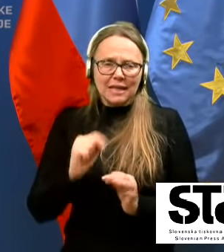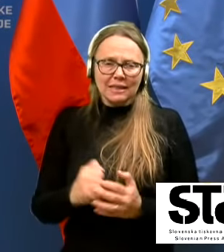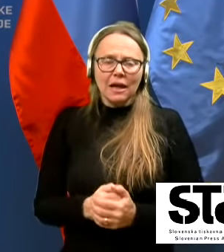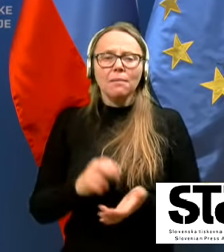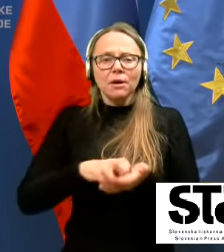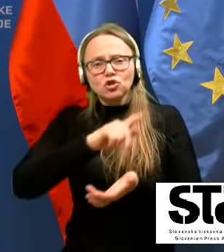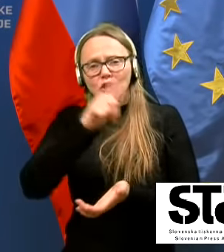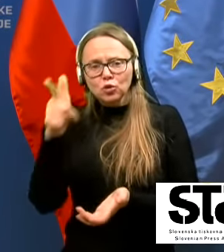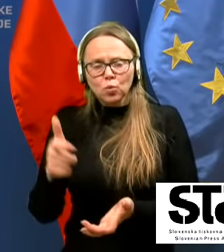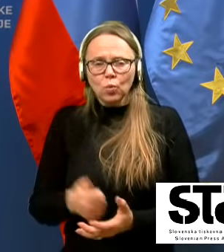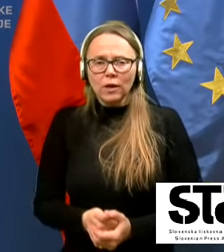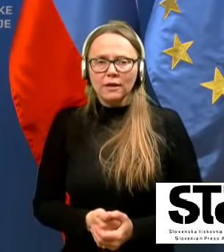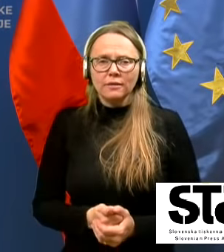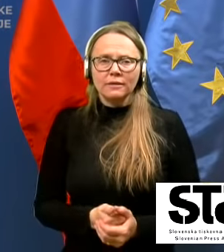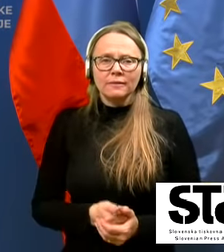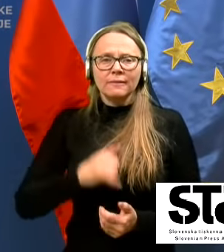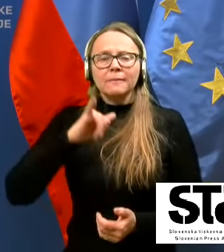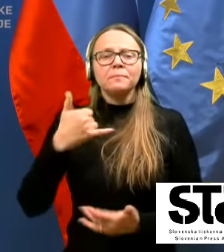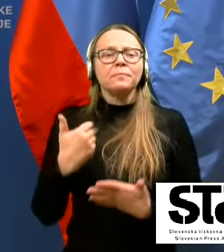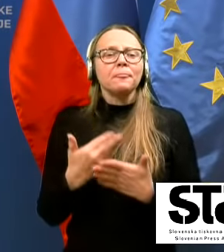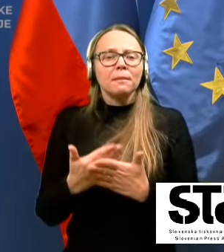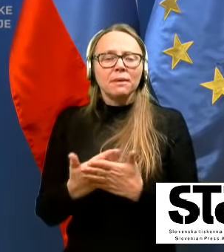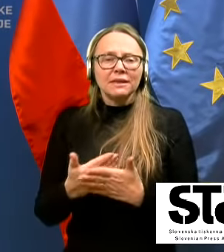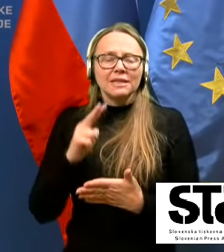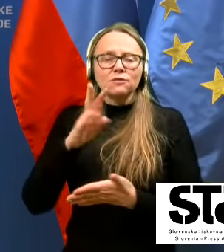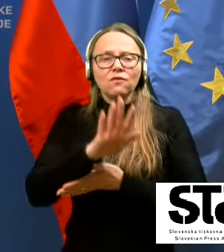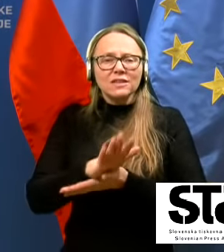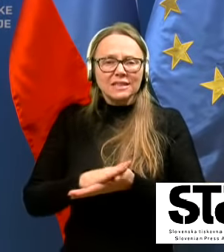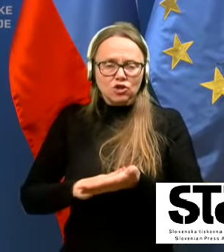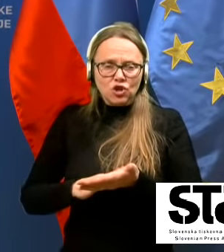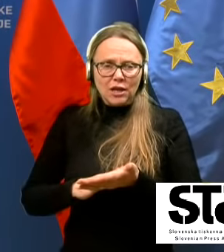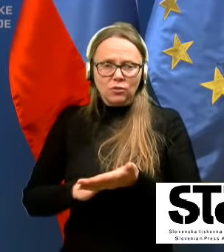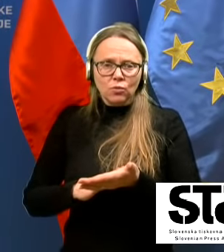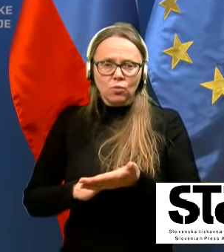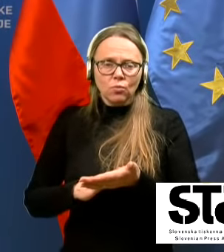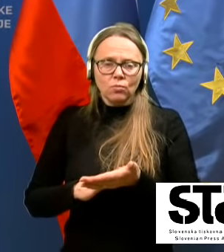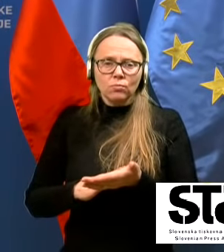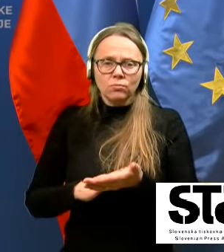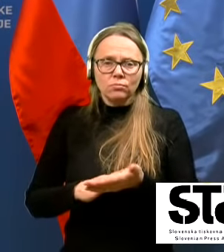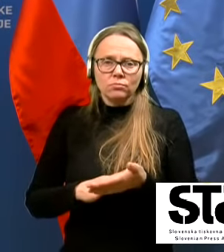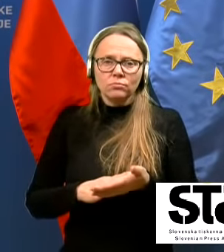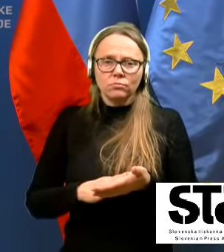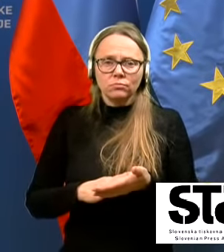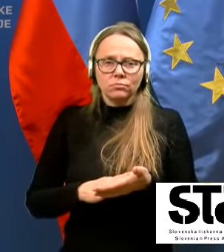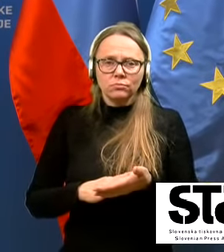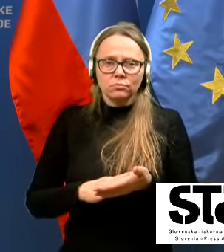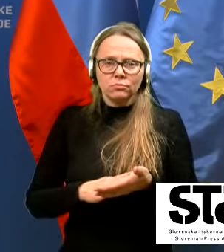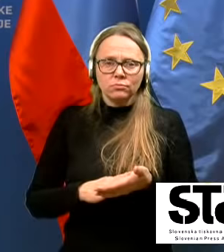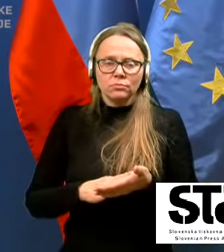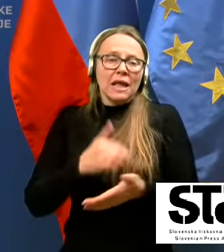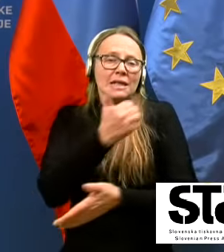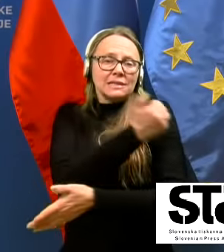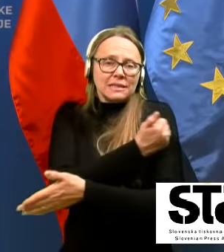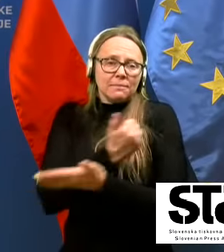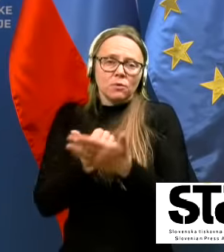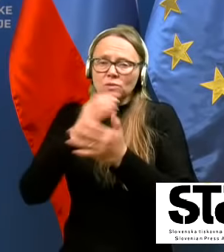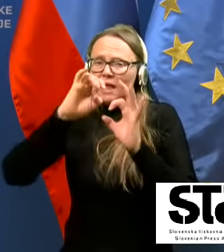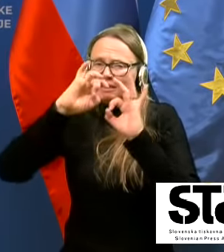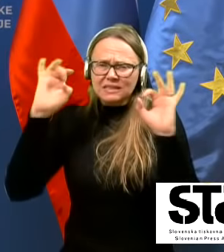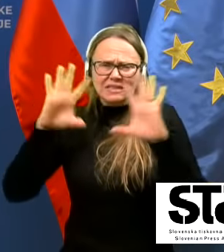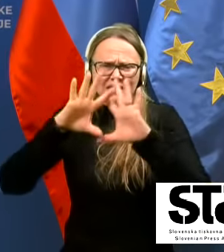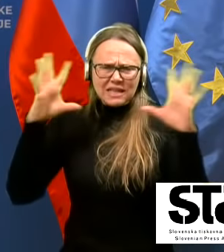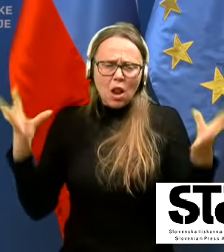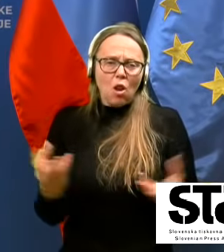In je pa dejstvo, da v začetku, v samem štartu cepiv za celotne Evropsko